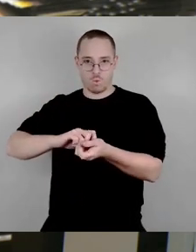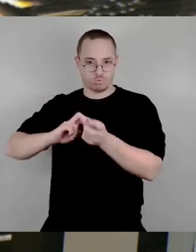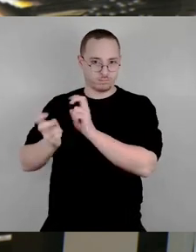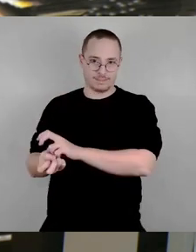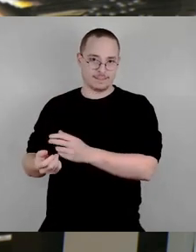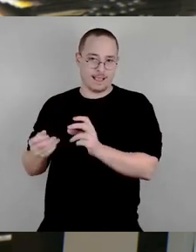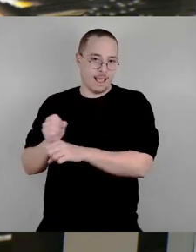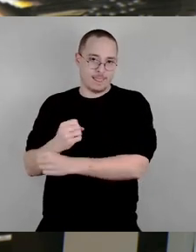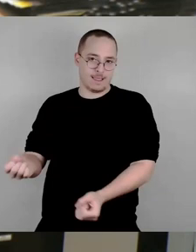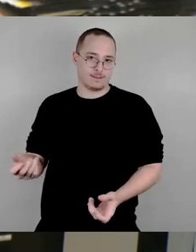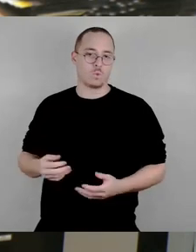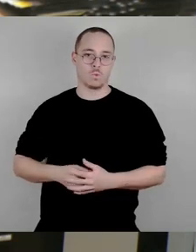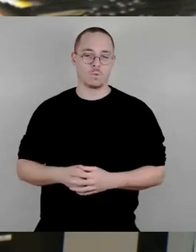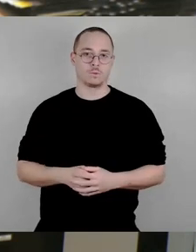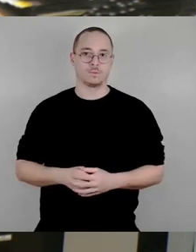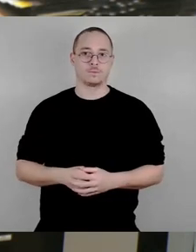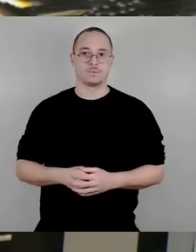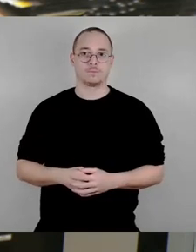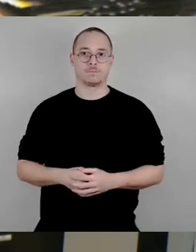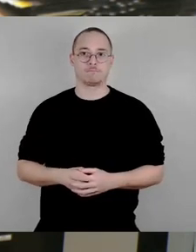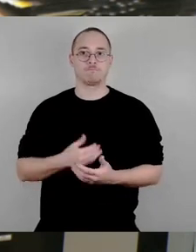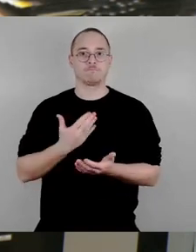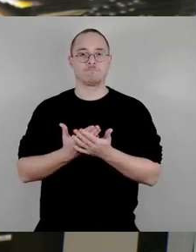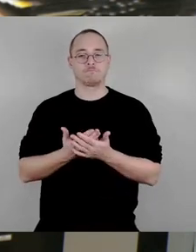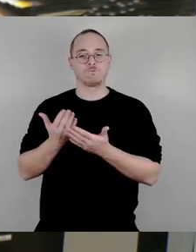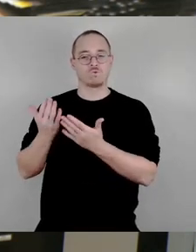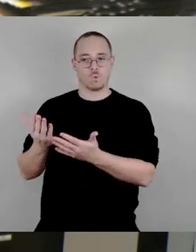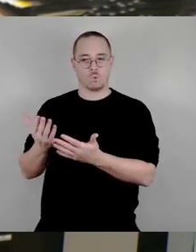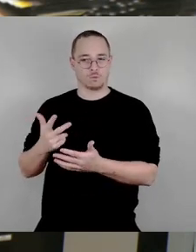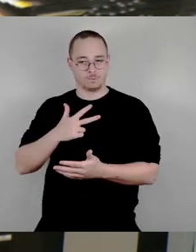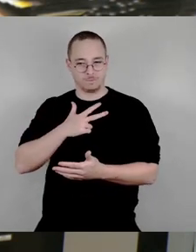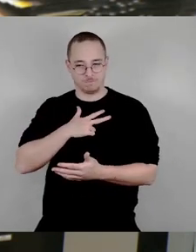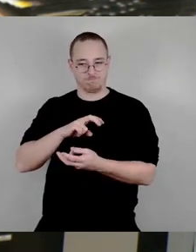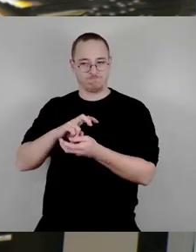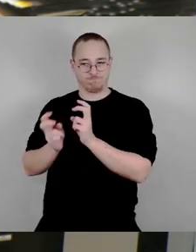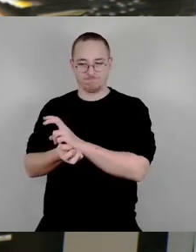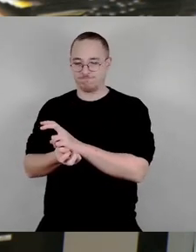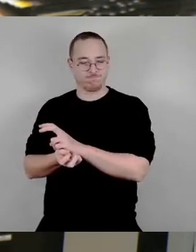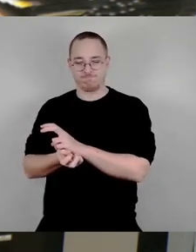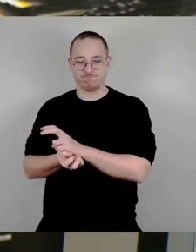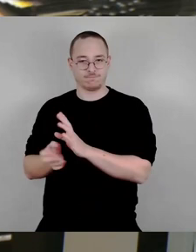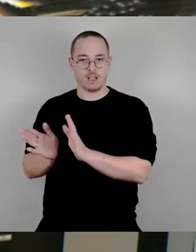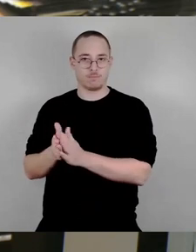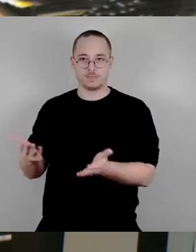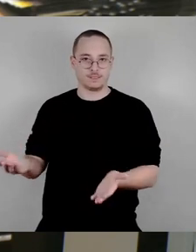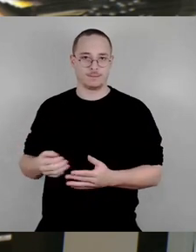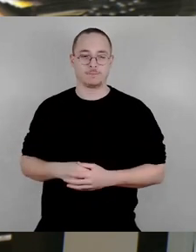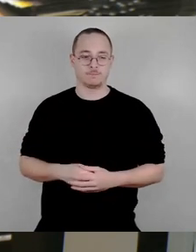es wird nie so realisiert werden, wie er da steht, wie er als Entwurf drüben ausgestellt ist im Kulturpalast. Insofern macht das keinen Sinn.